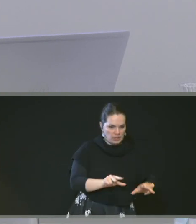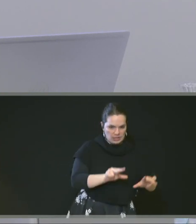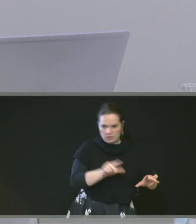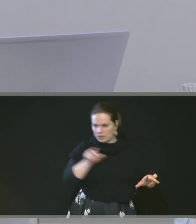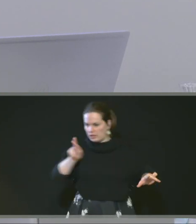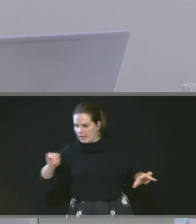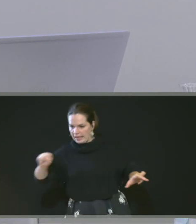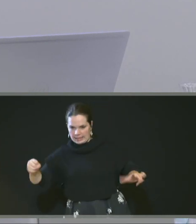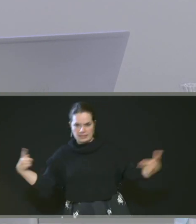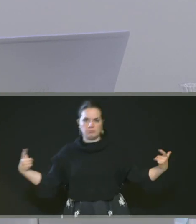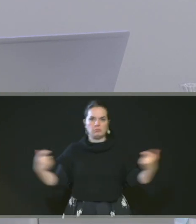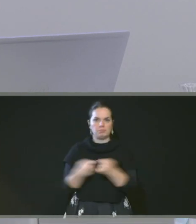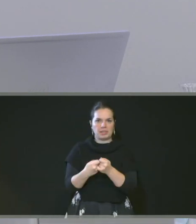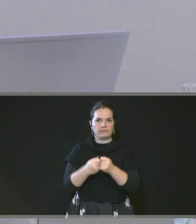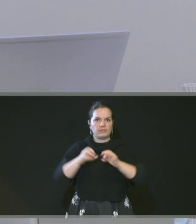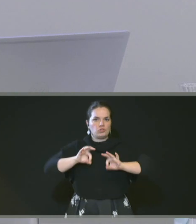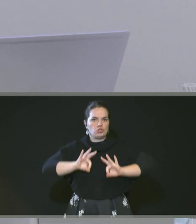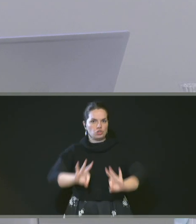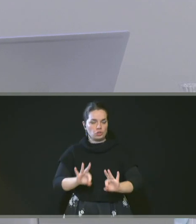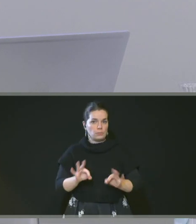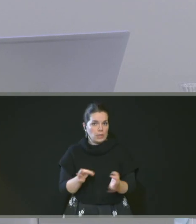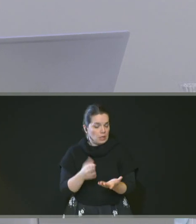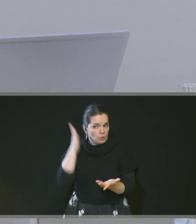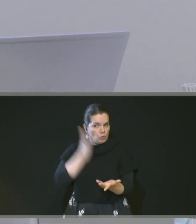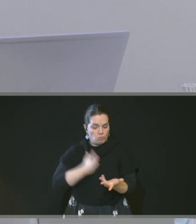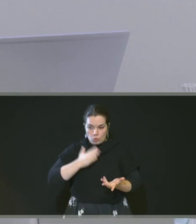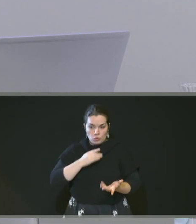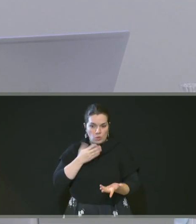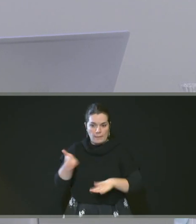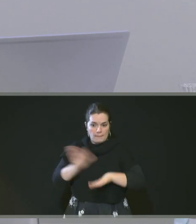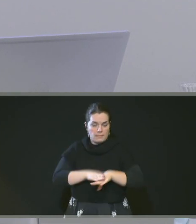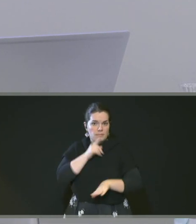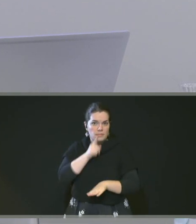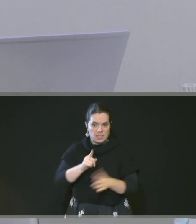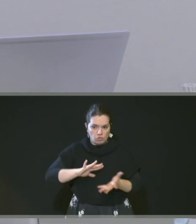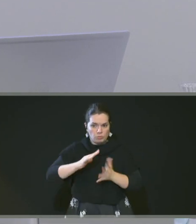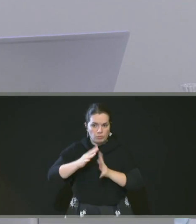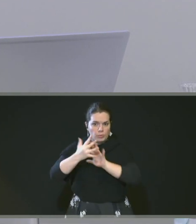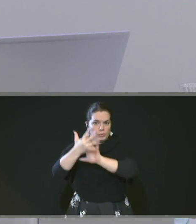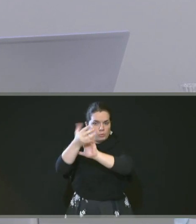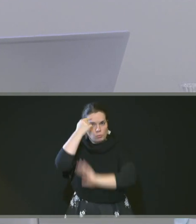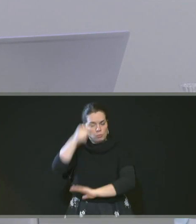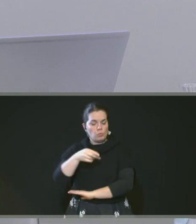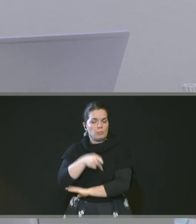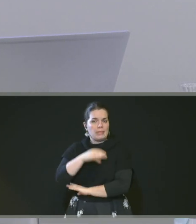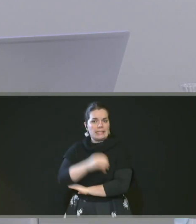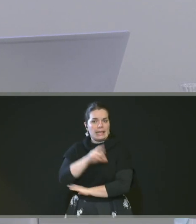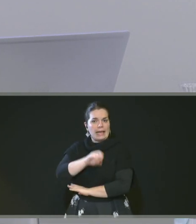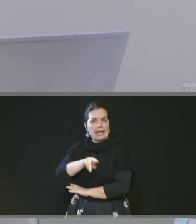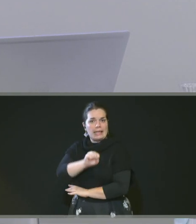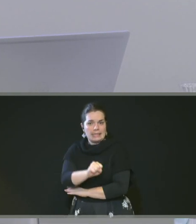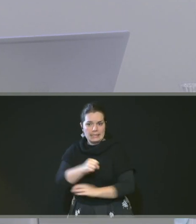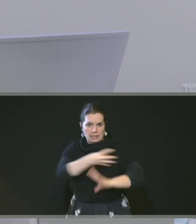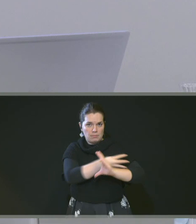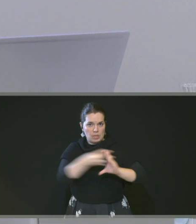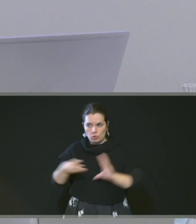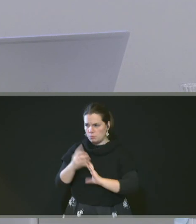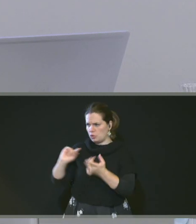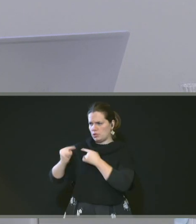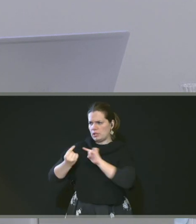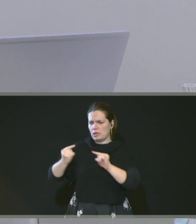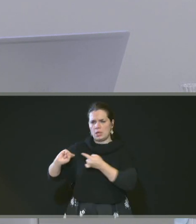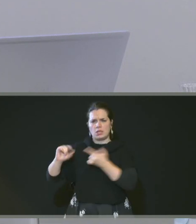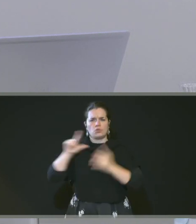plan de corps de rue simplifié, donc face aux besoins de mise à jour et d'évolution du PCRS métropolitain, une délibération le 28 février